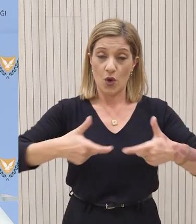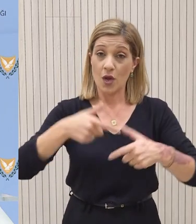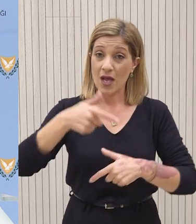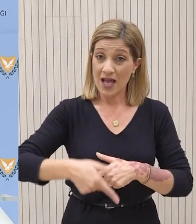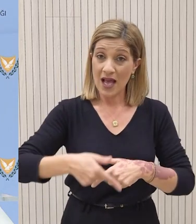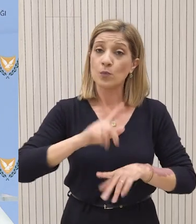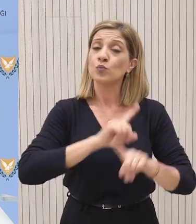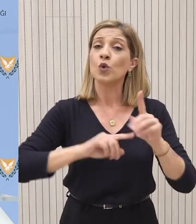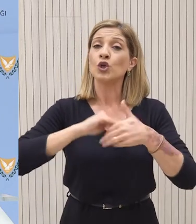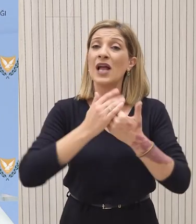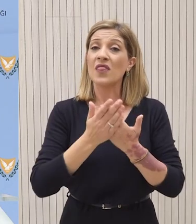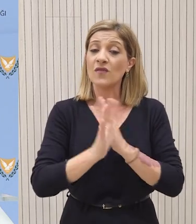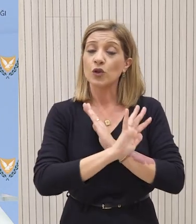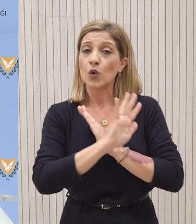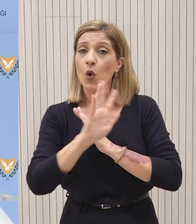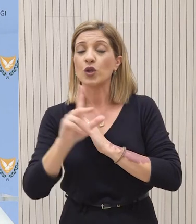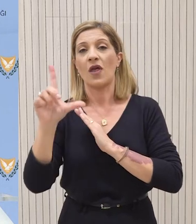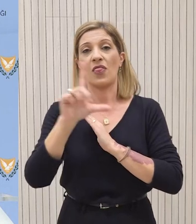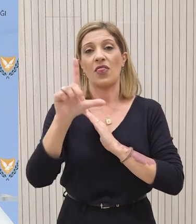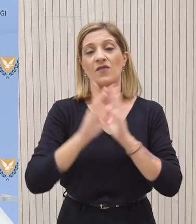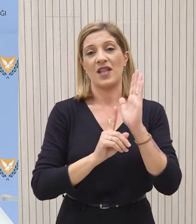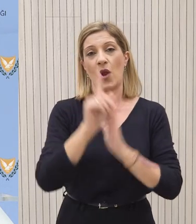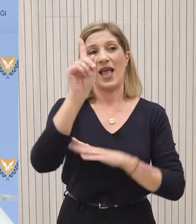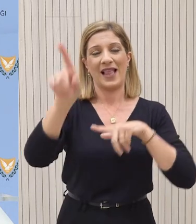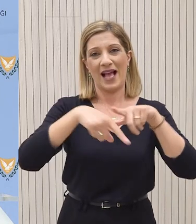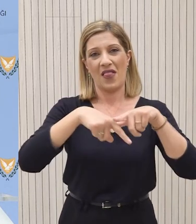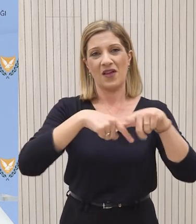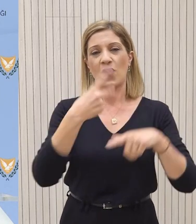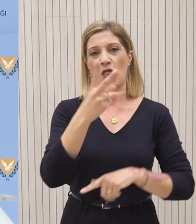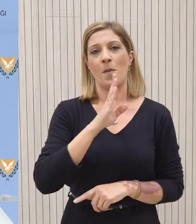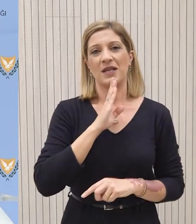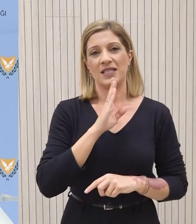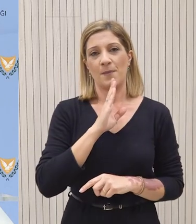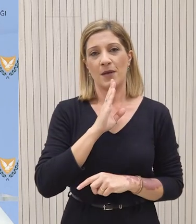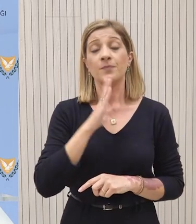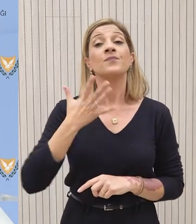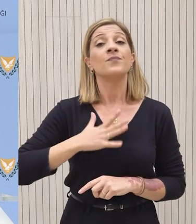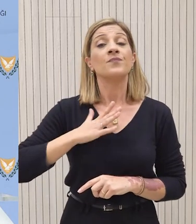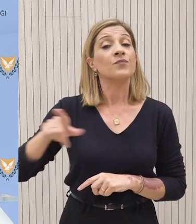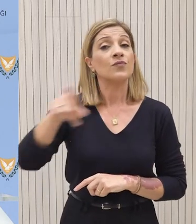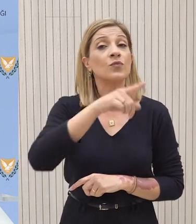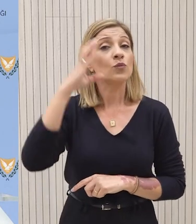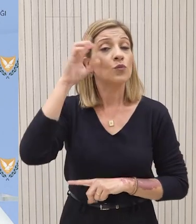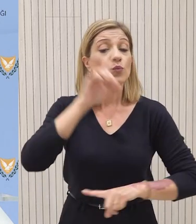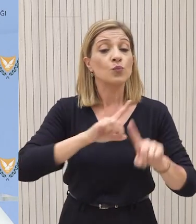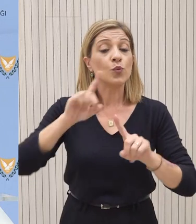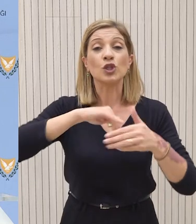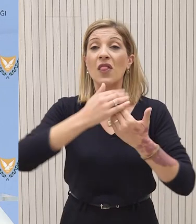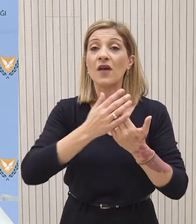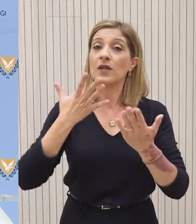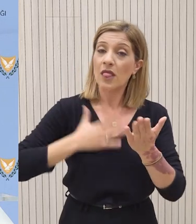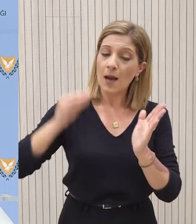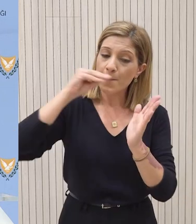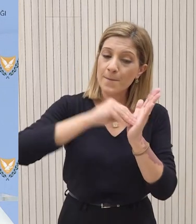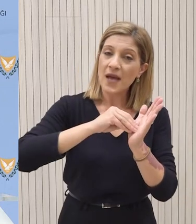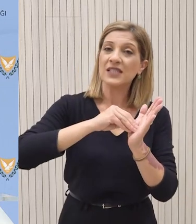περίοδος εκδήλωσης ενδιαφέροντος παρατείνεται μέχρι την Δευτέρα, 11 Δοκεμβρίου, στις 2 το μεσημέρι. Υπενθυμίζεται ότι η δήλωση ενδιαφέροντος βρίσκεται αναρτημένη